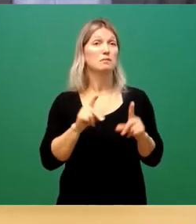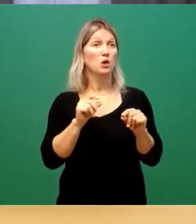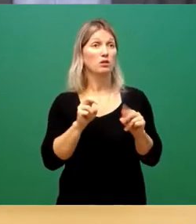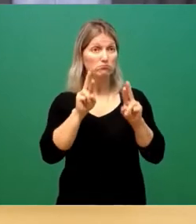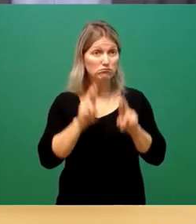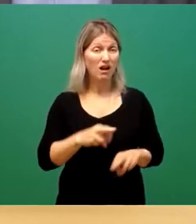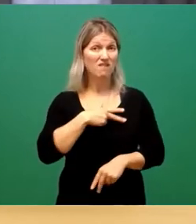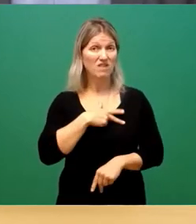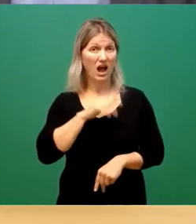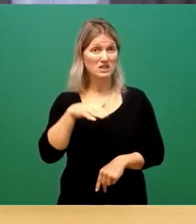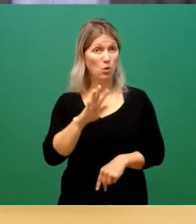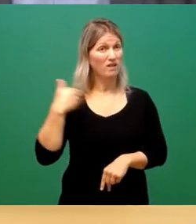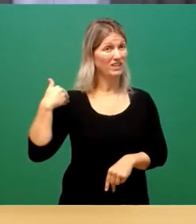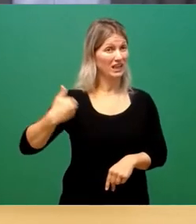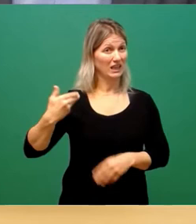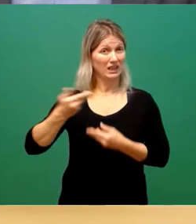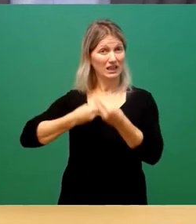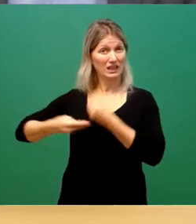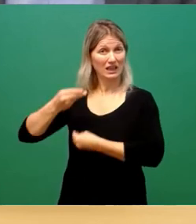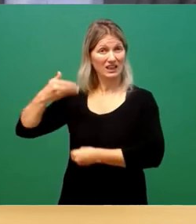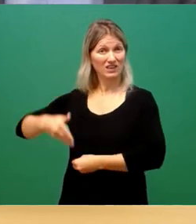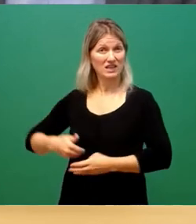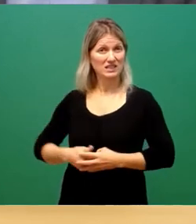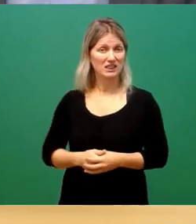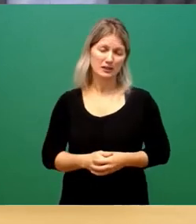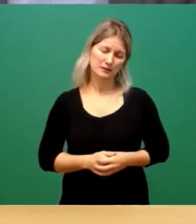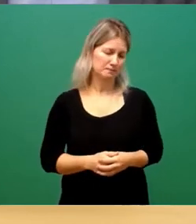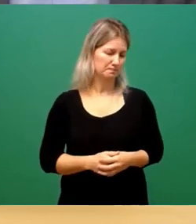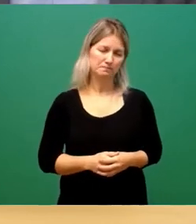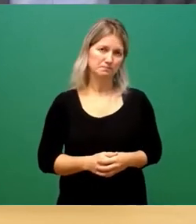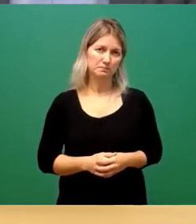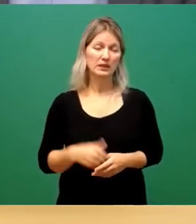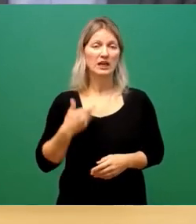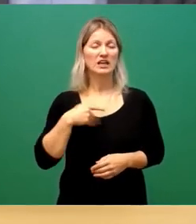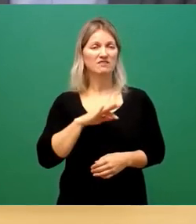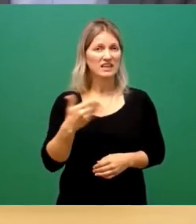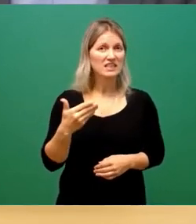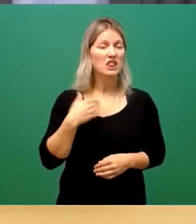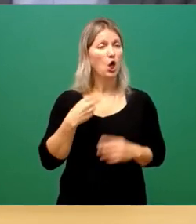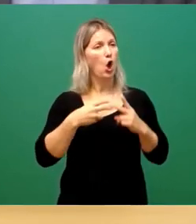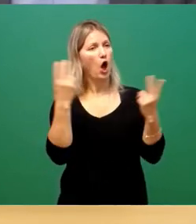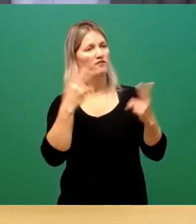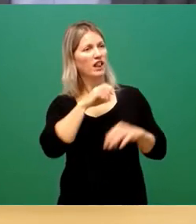Gespräche wieder. Und das habe ich mich ja sehr zurückgehalten mit öffentlichen Äußerungen.